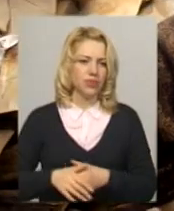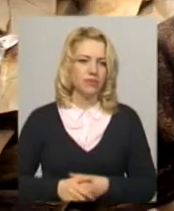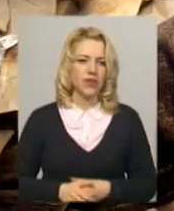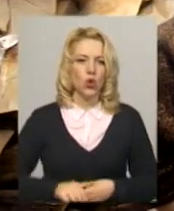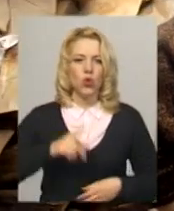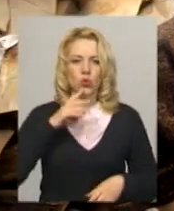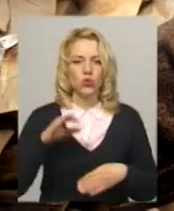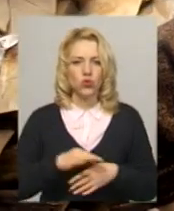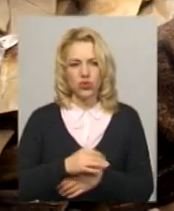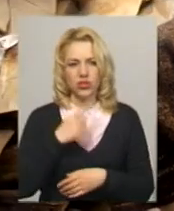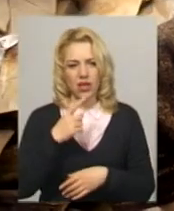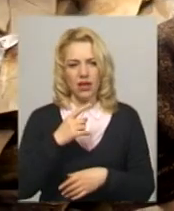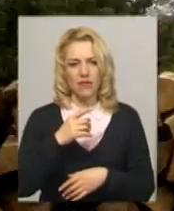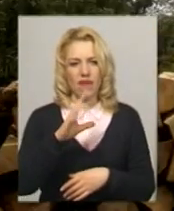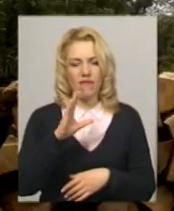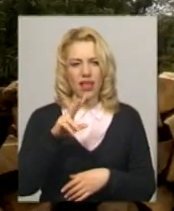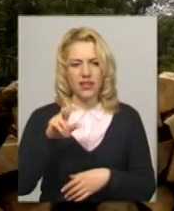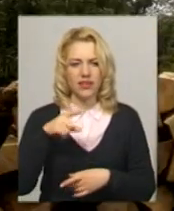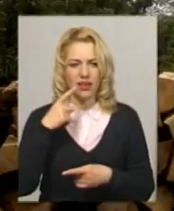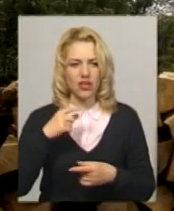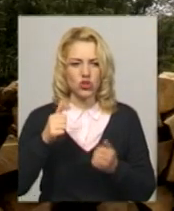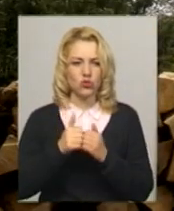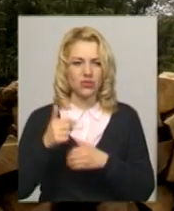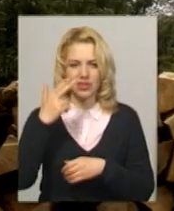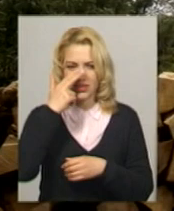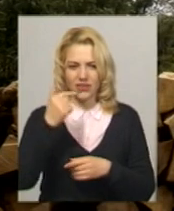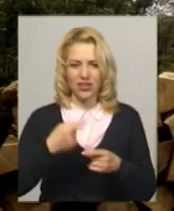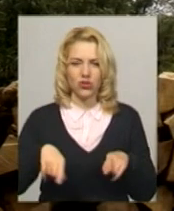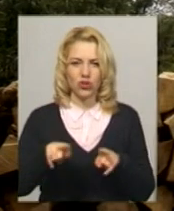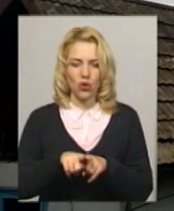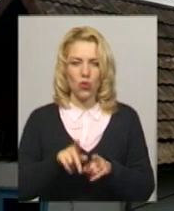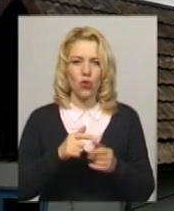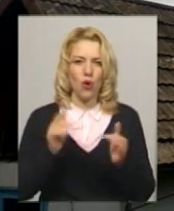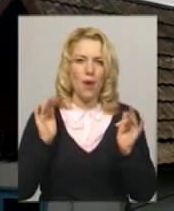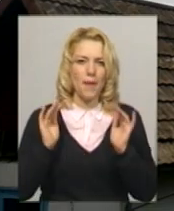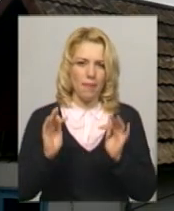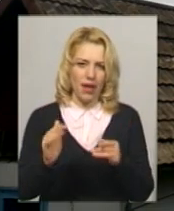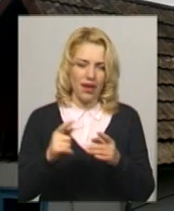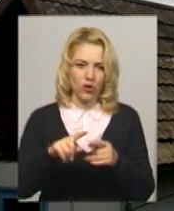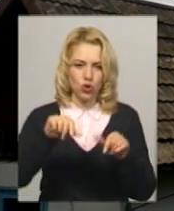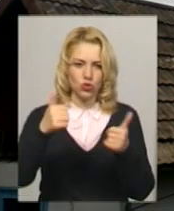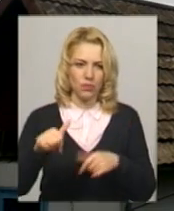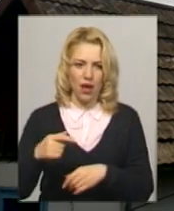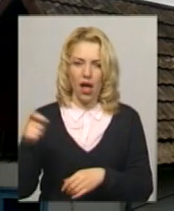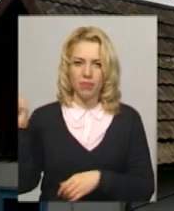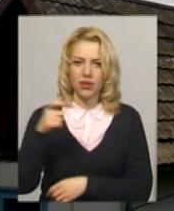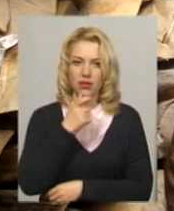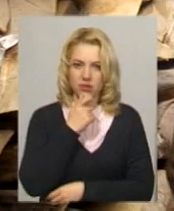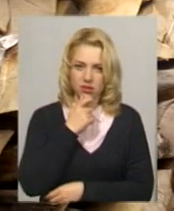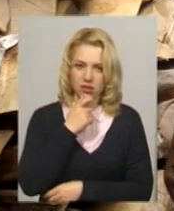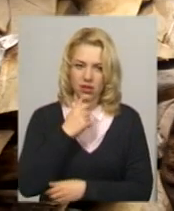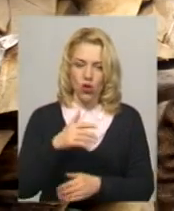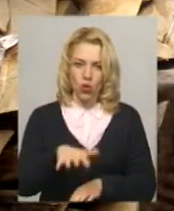Дружина Івана Євгенійовича Валентина каже, сусіди звикли до такого парку скульптур на об'їздці, а приїжджі довго стоять біля їхньої хати.